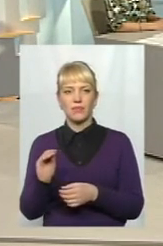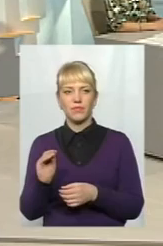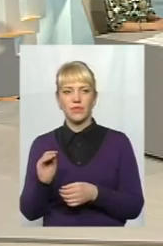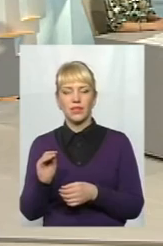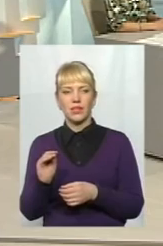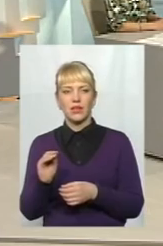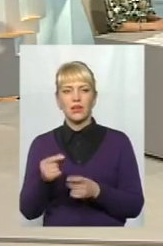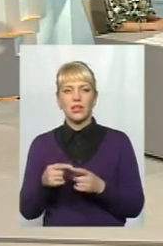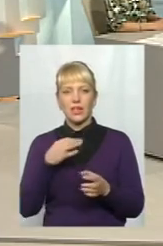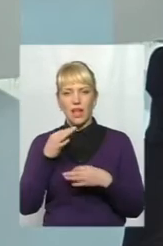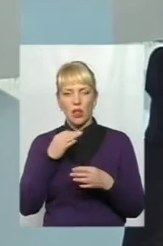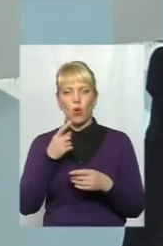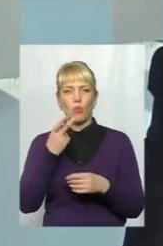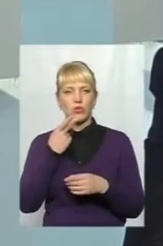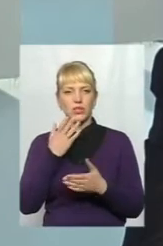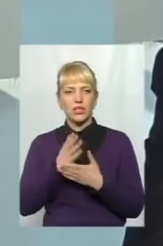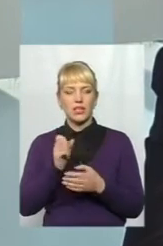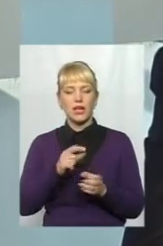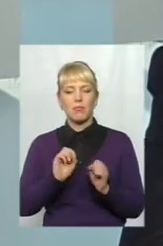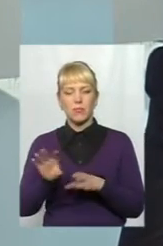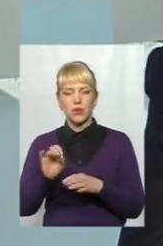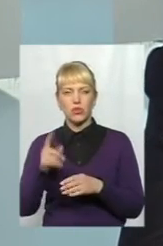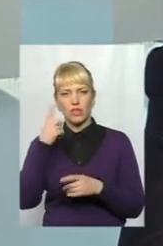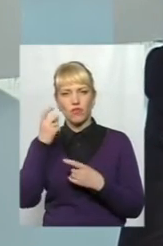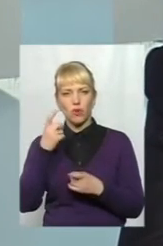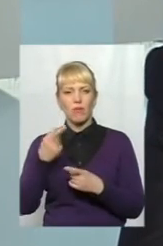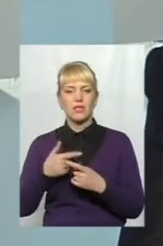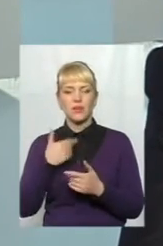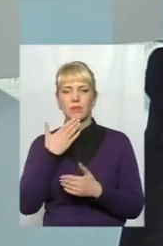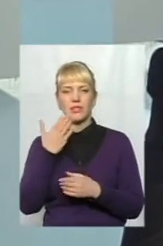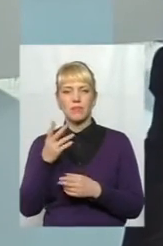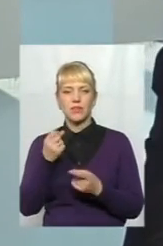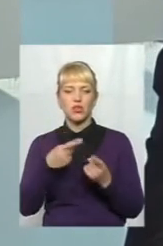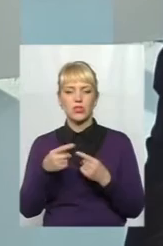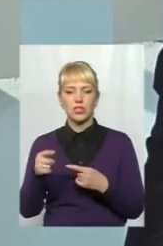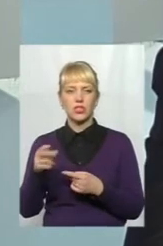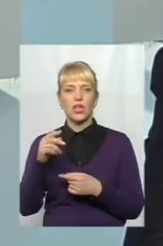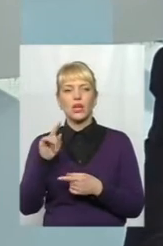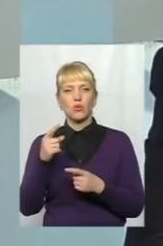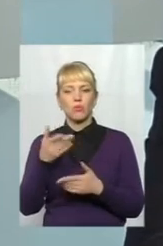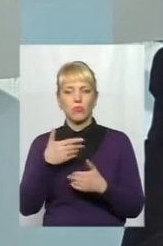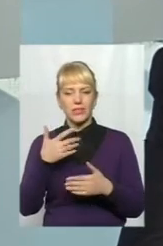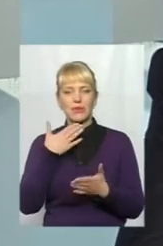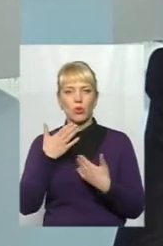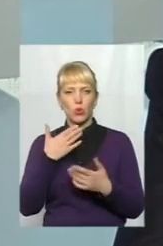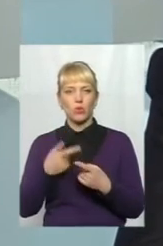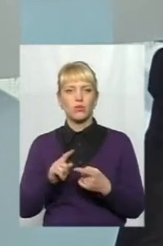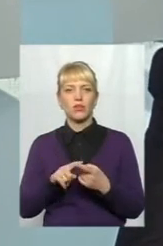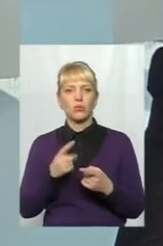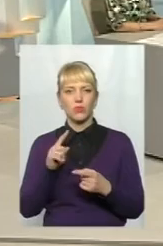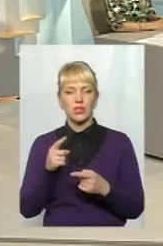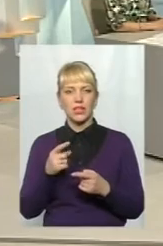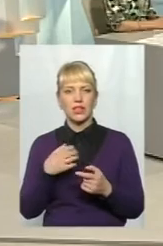Діалог постійно відбувається, ми перекидаємо інформацію, вони дають нам запити, наприклад, на щось інше, тому ми спілкуємося. Це досить така,